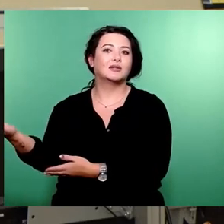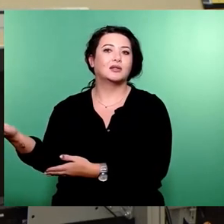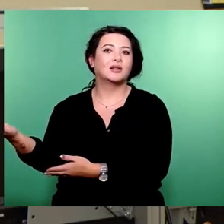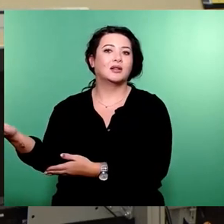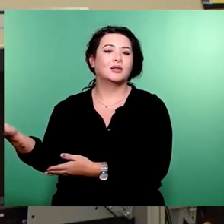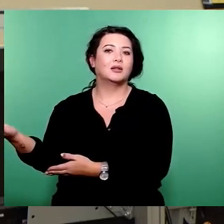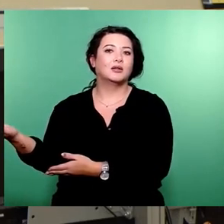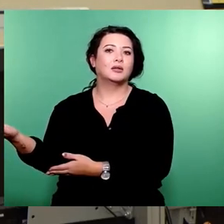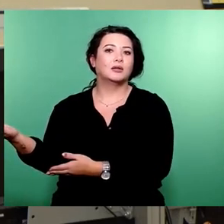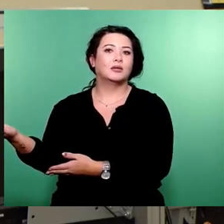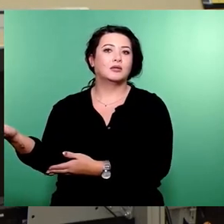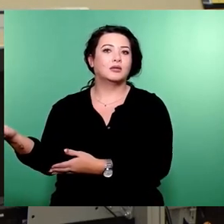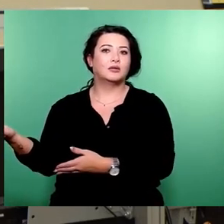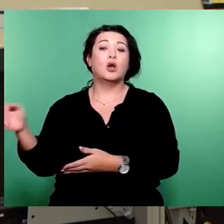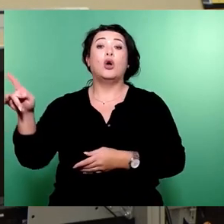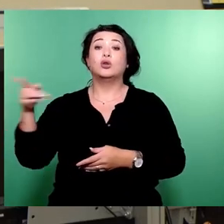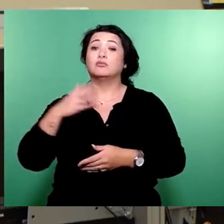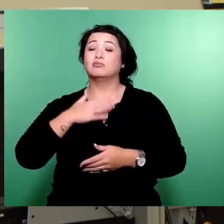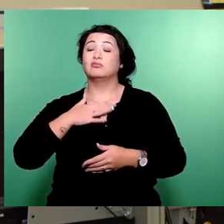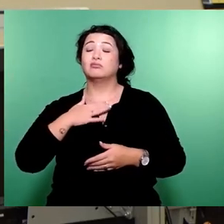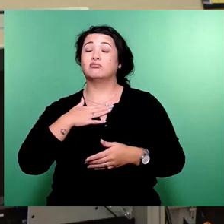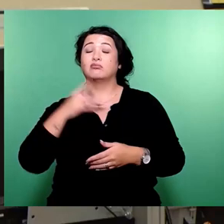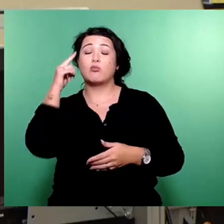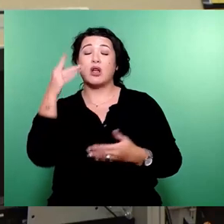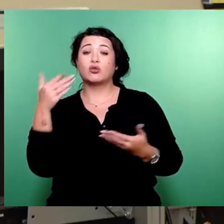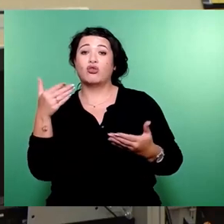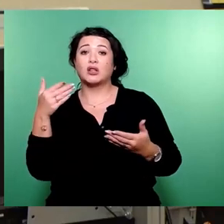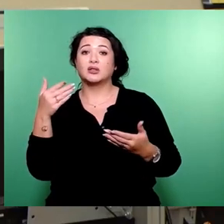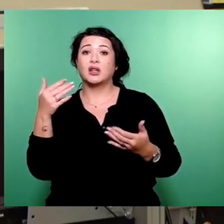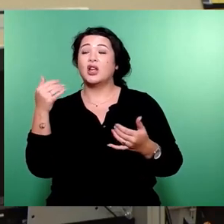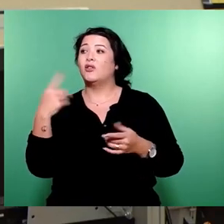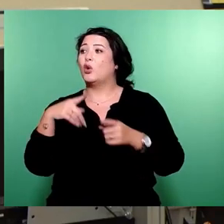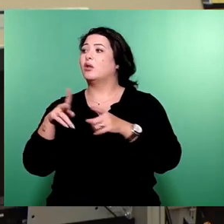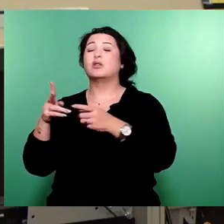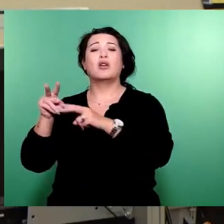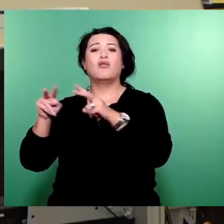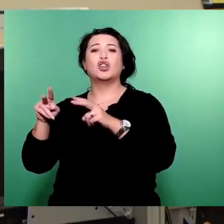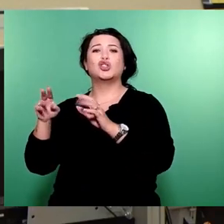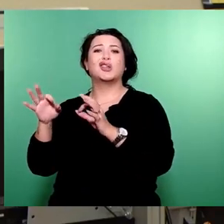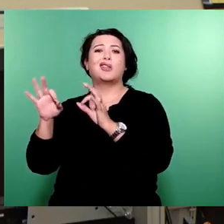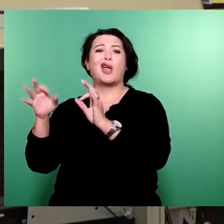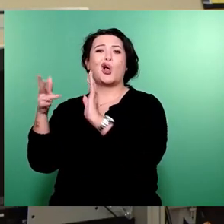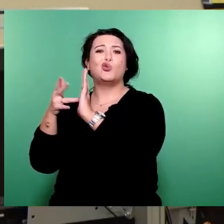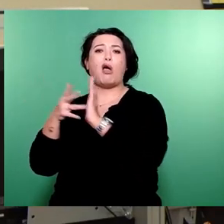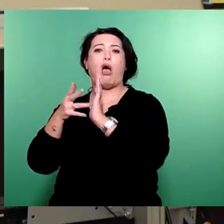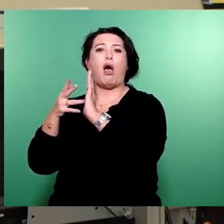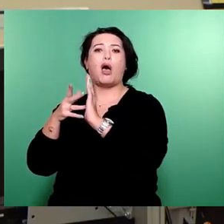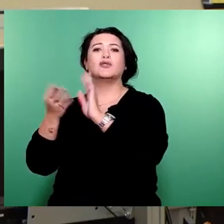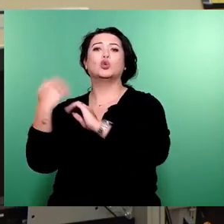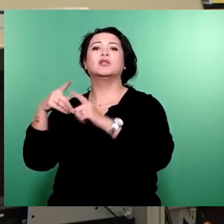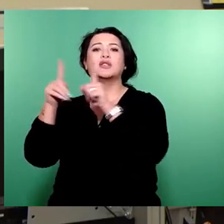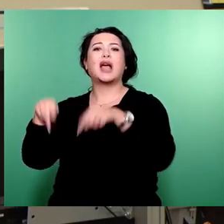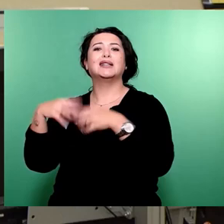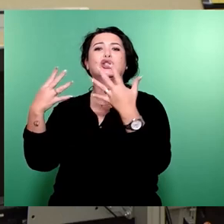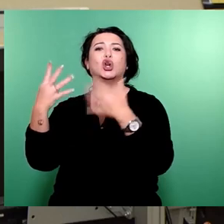auch in dem, in meiner Augen, desaströsen Gutachten von Probst und Konsorten nachweisen, nachlesen auf Seite 89, dass